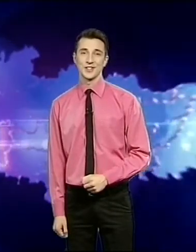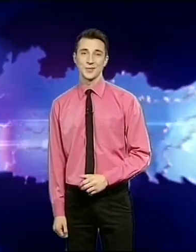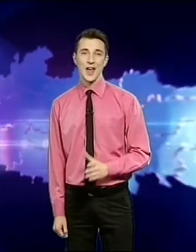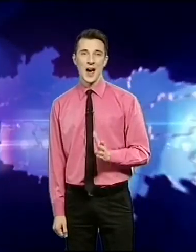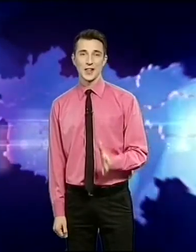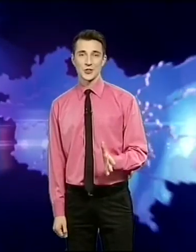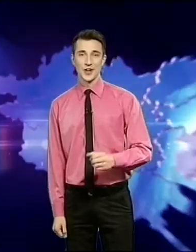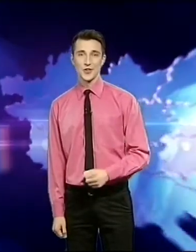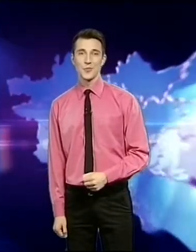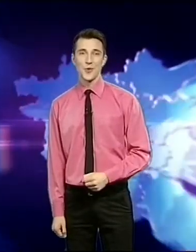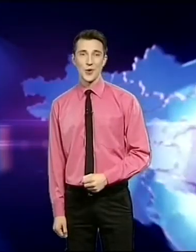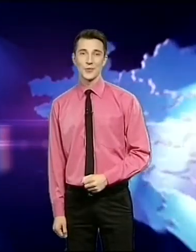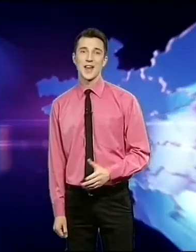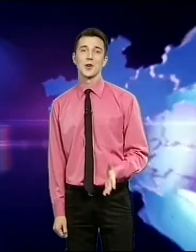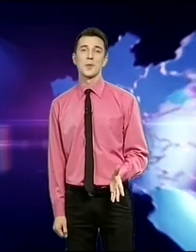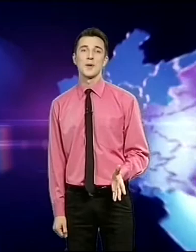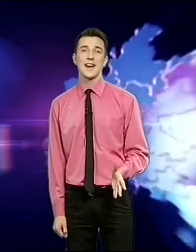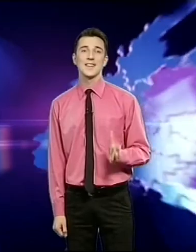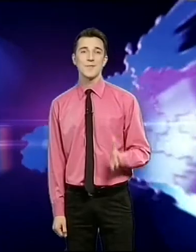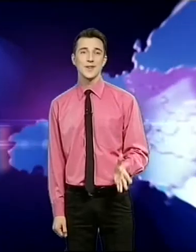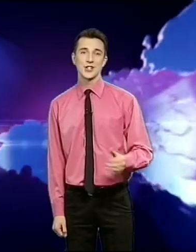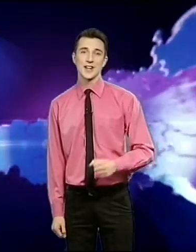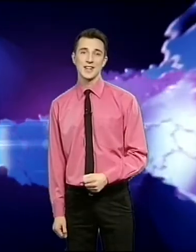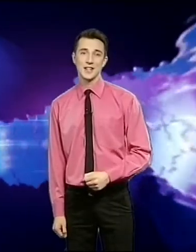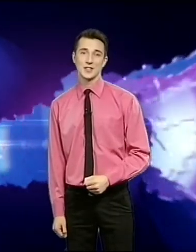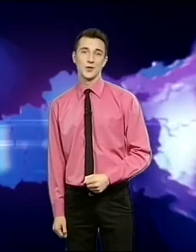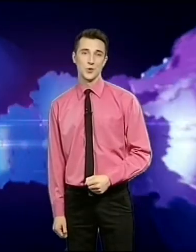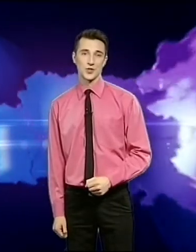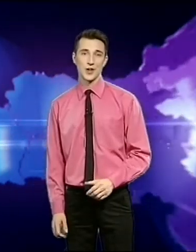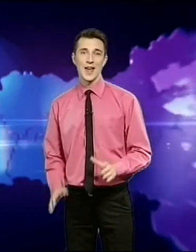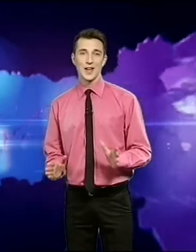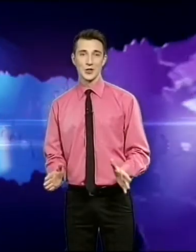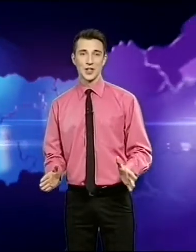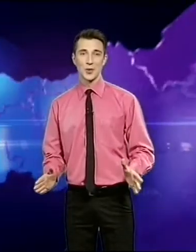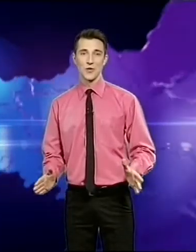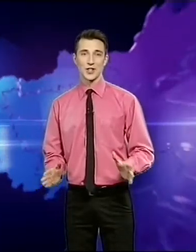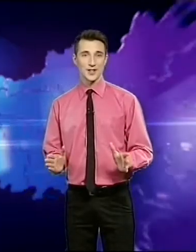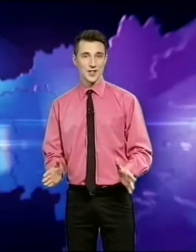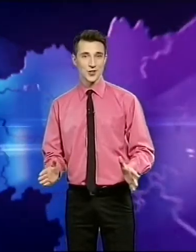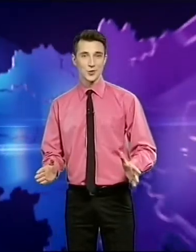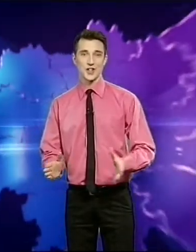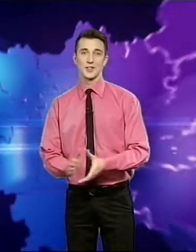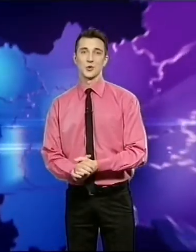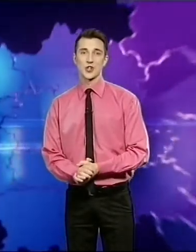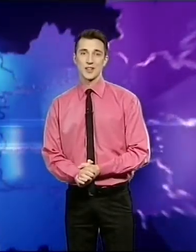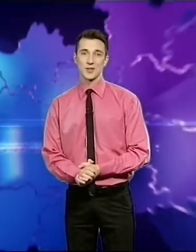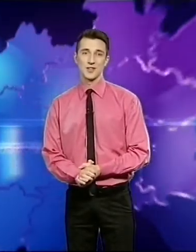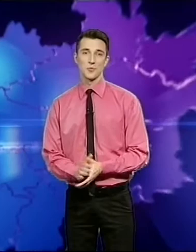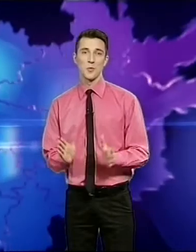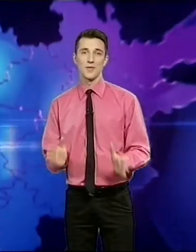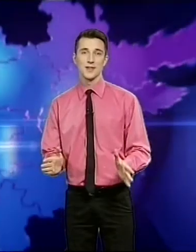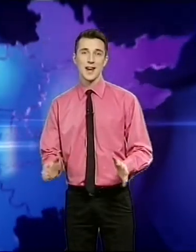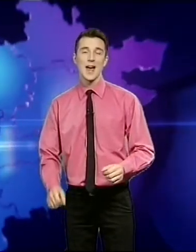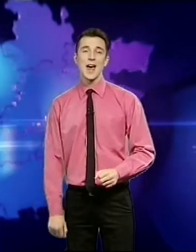погодитись Але ж в літню пору, на яку припадає найбільша кількість відпусток І людина проводить значну частину часу на